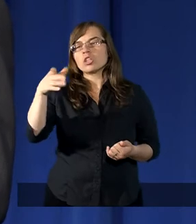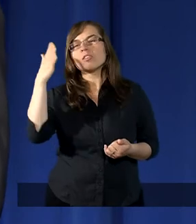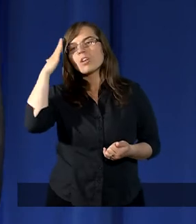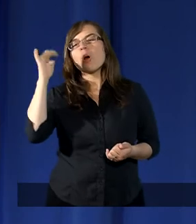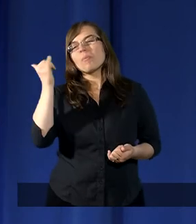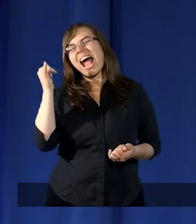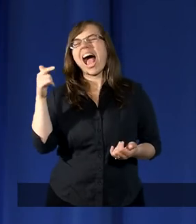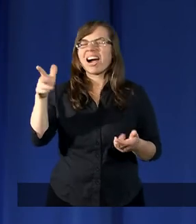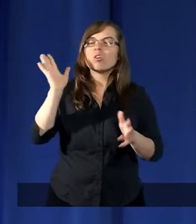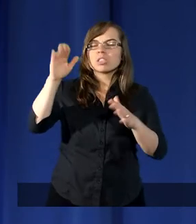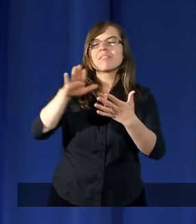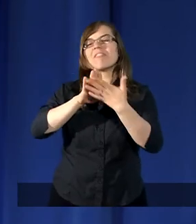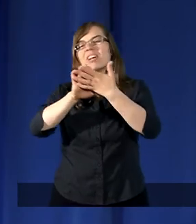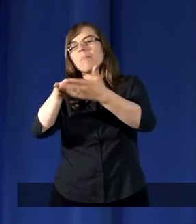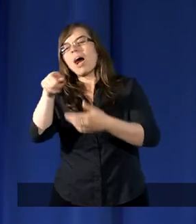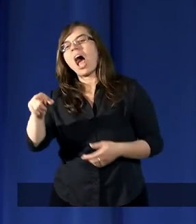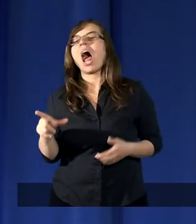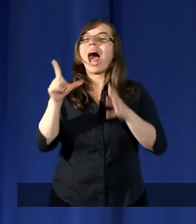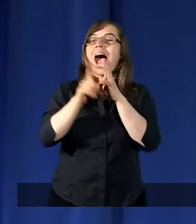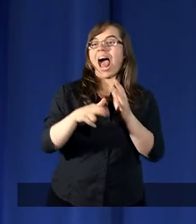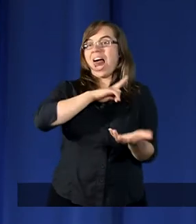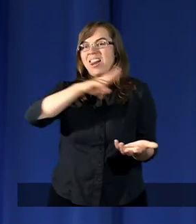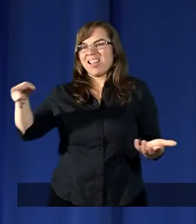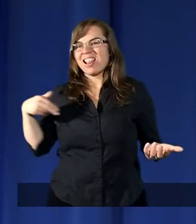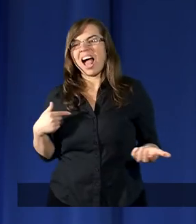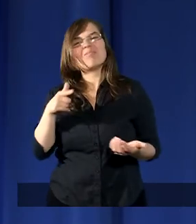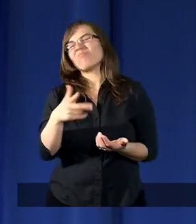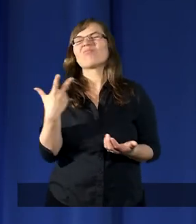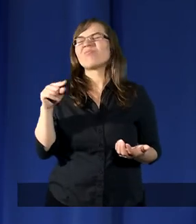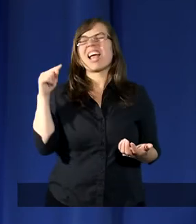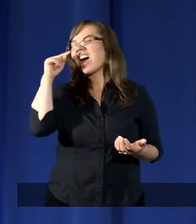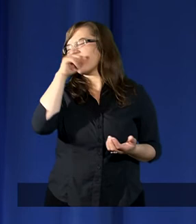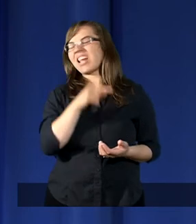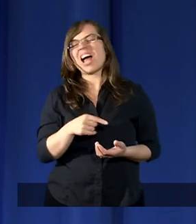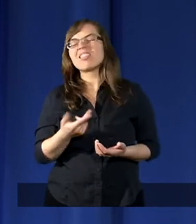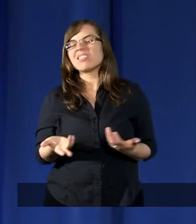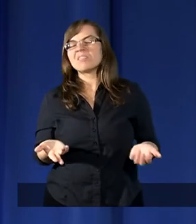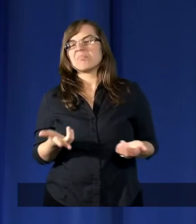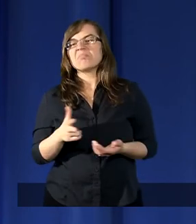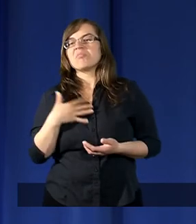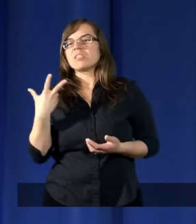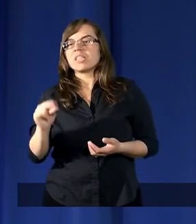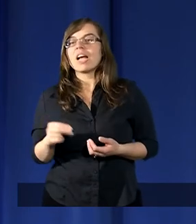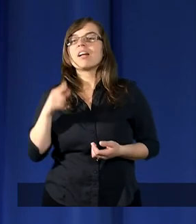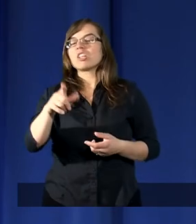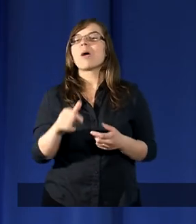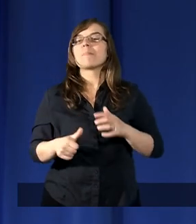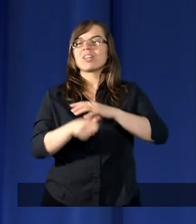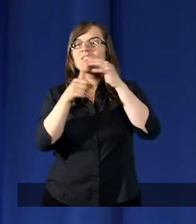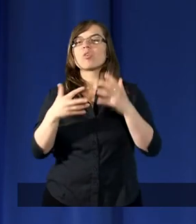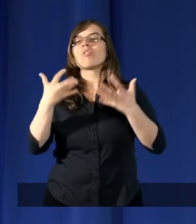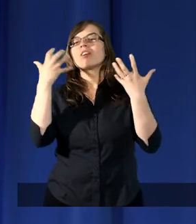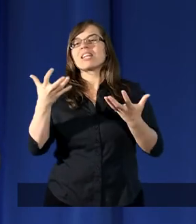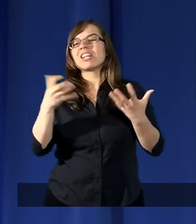no to jakoś tam wybaczył, ale nam to niestety od przywódców się